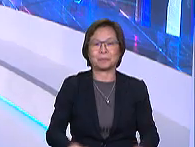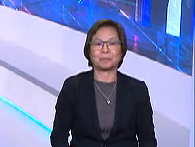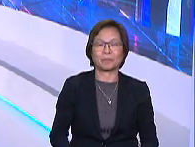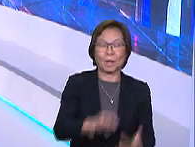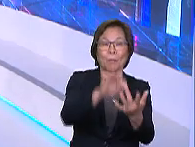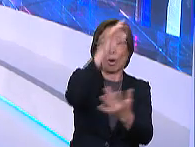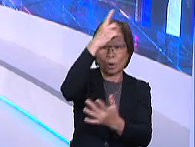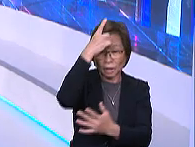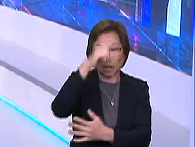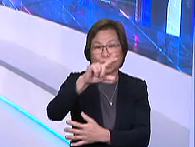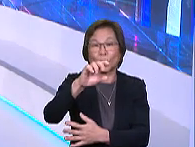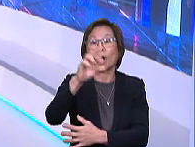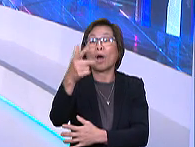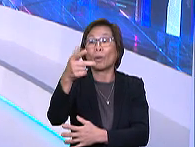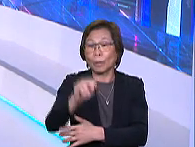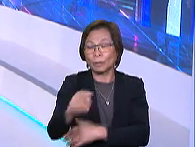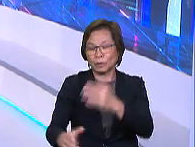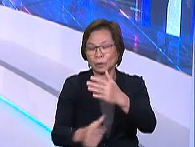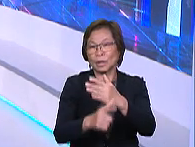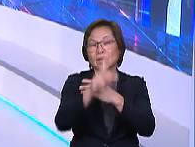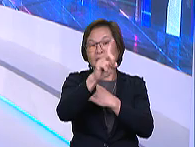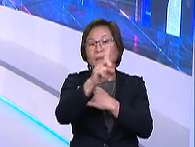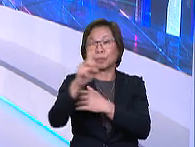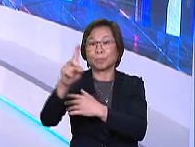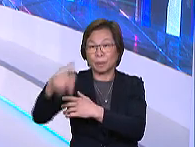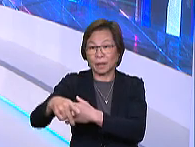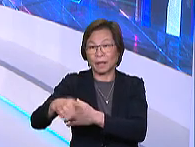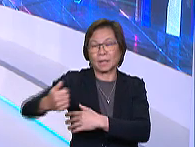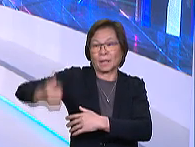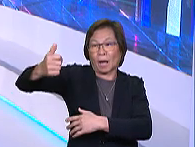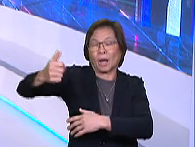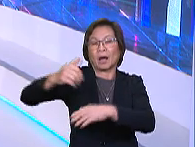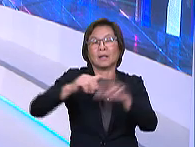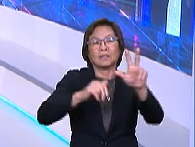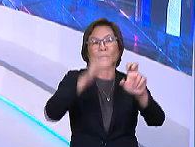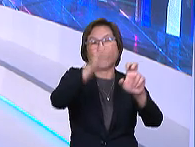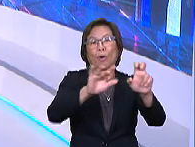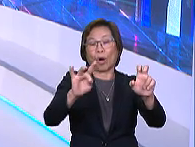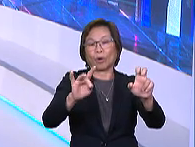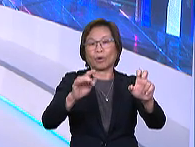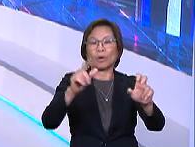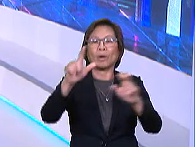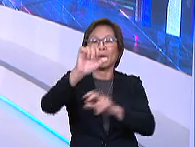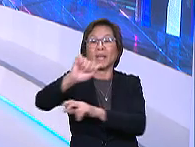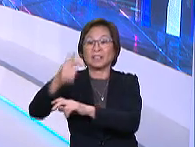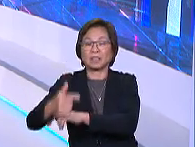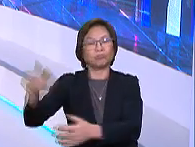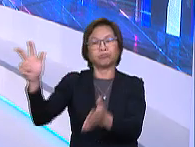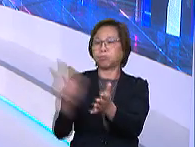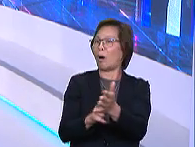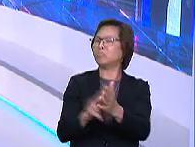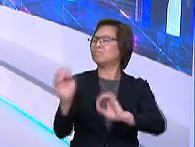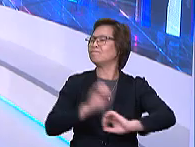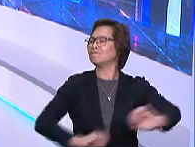Pelantikan Datuk Seri Gopal Seri Ram sebagai timbalan pendakwa raya kanan pada 30 Ogos 2018 oleh Peguam Negara adalah sah